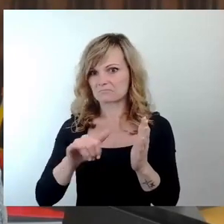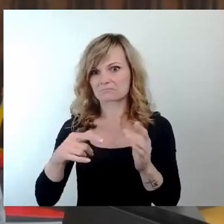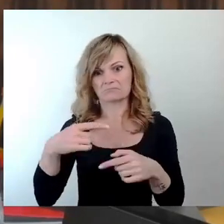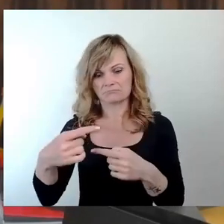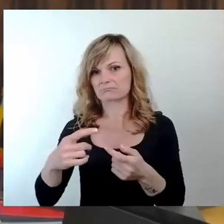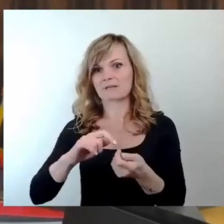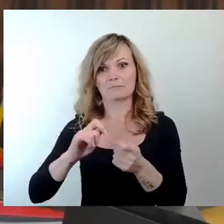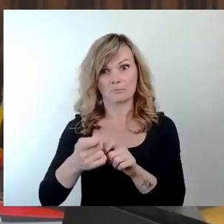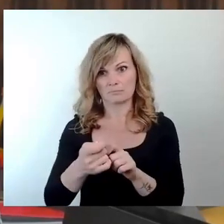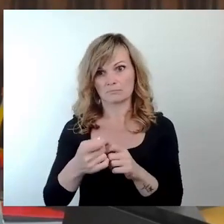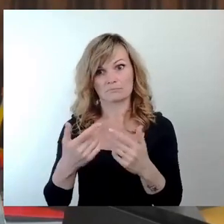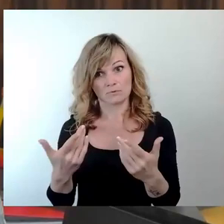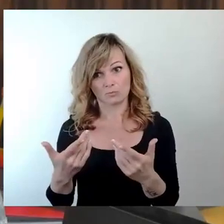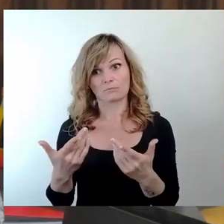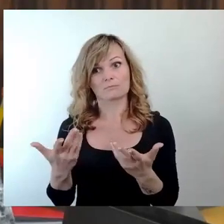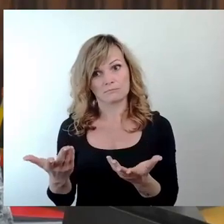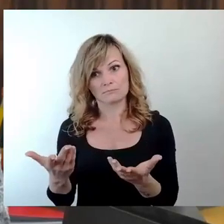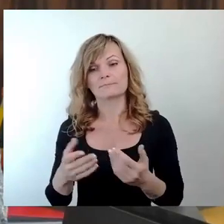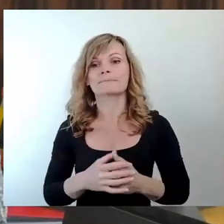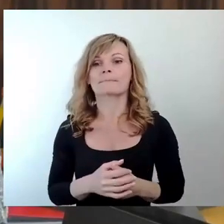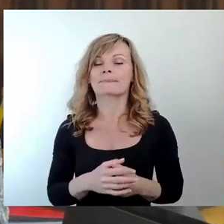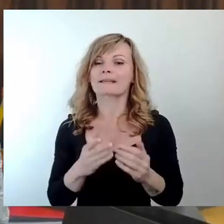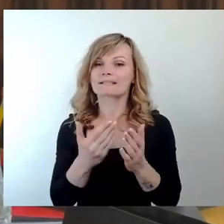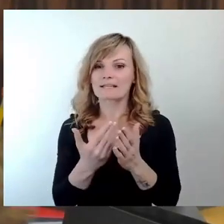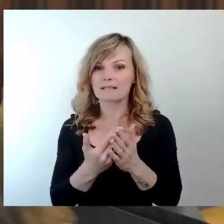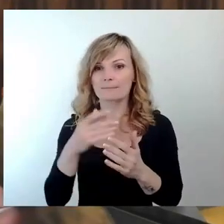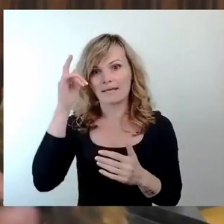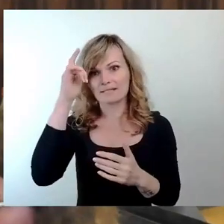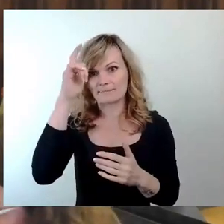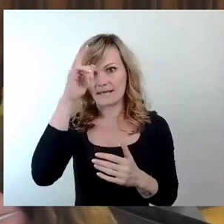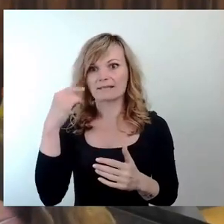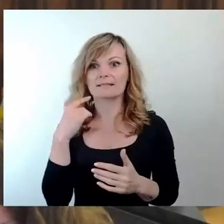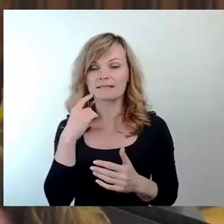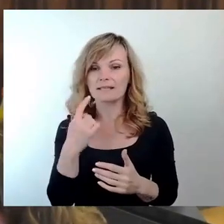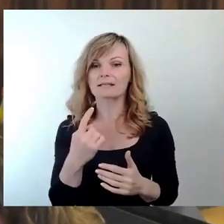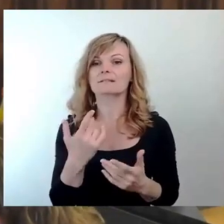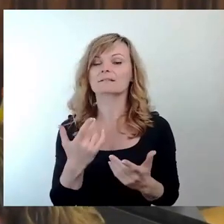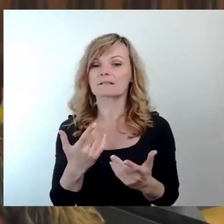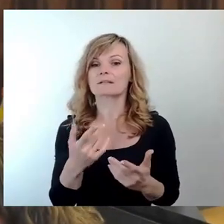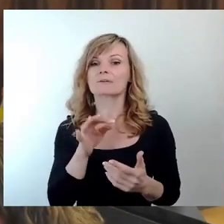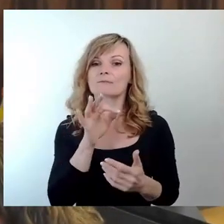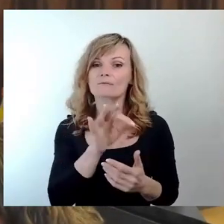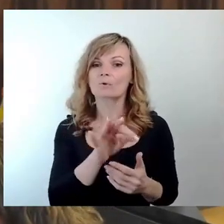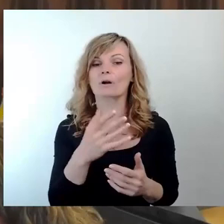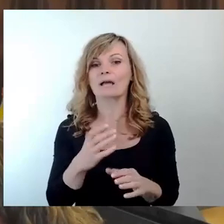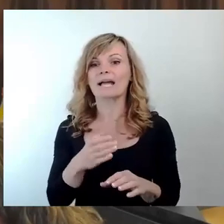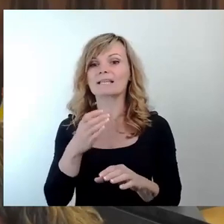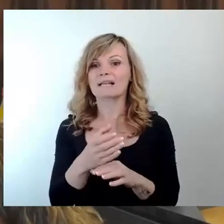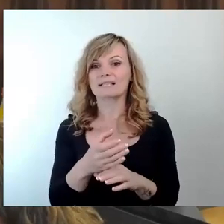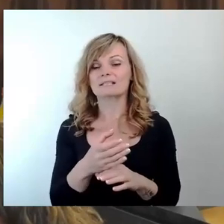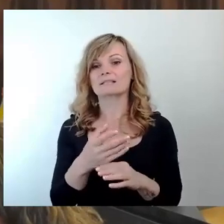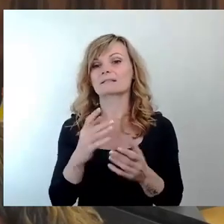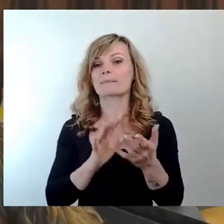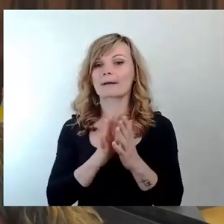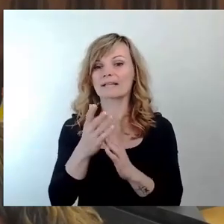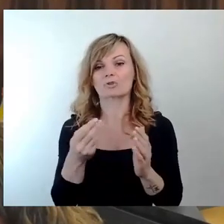Experten davon aus, dass die Preise für zum Einsatz kommende Ersatzbrennstoffe, sogenannte EBS,